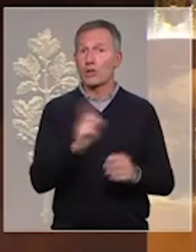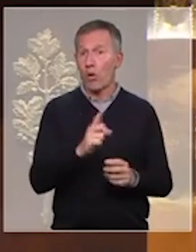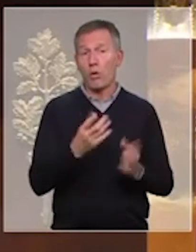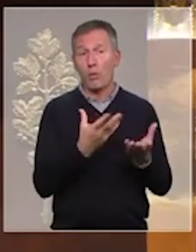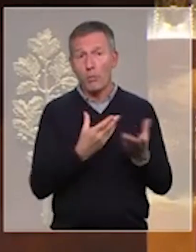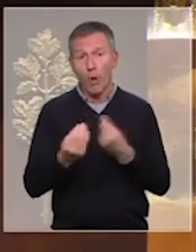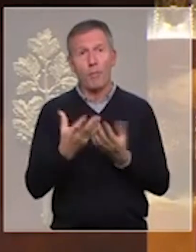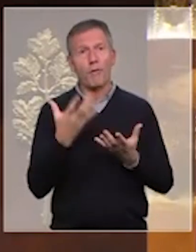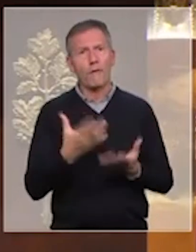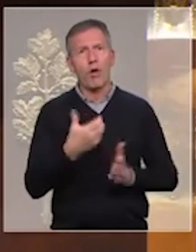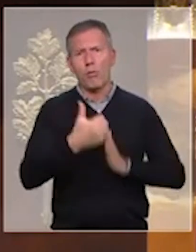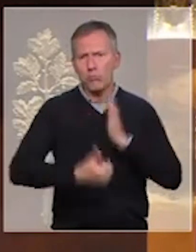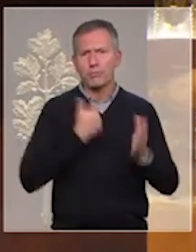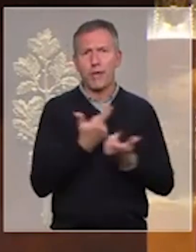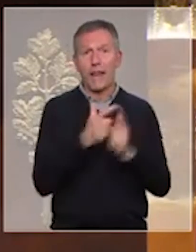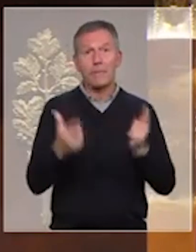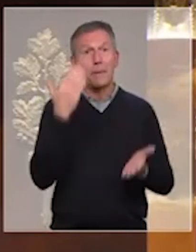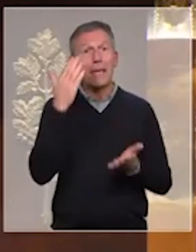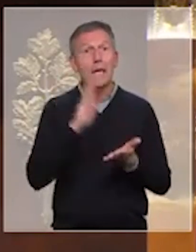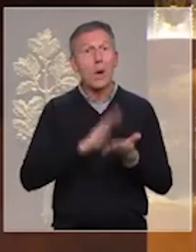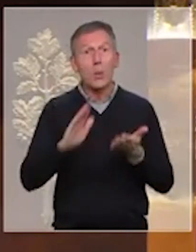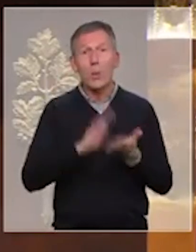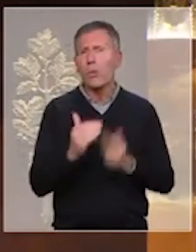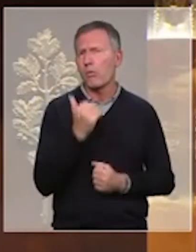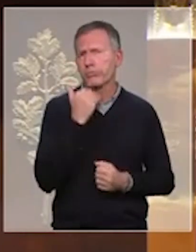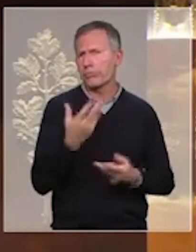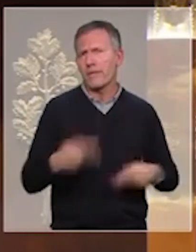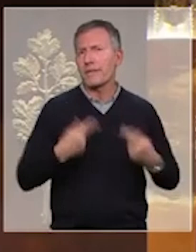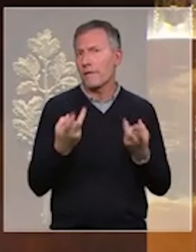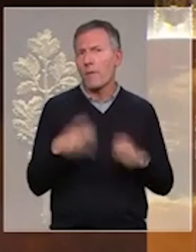grandement leur liberté sans laquelle ils ne voudraient vivre.